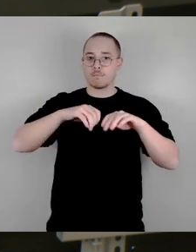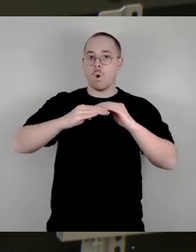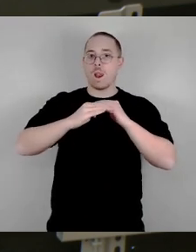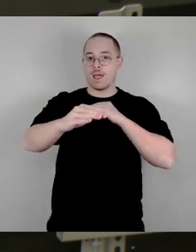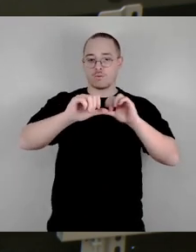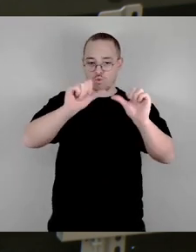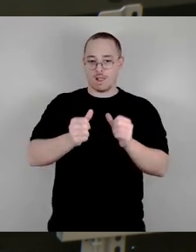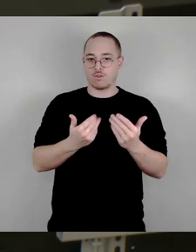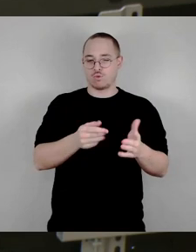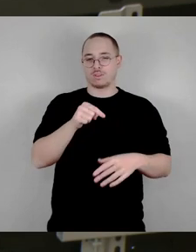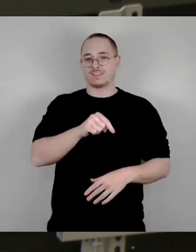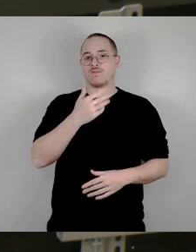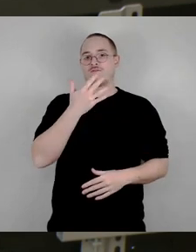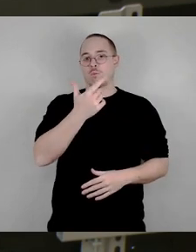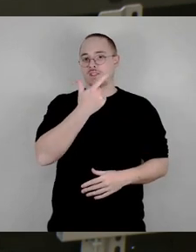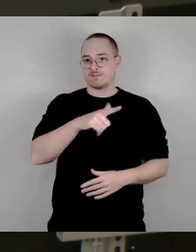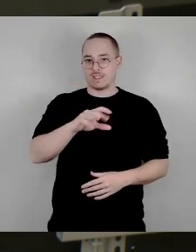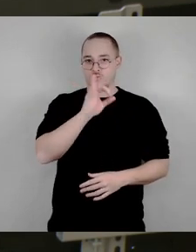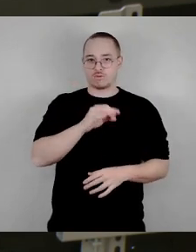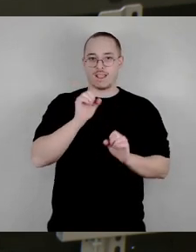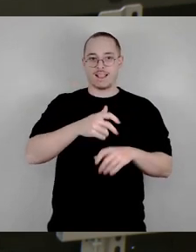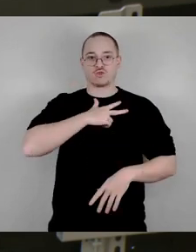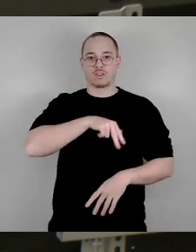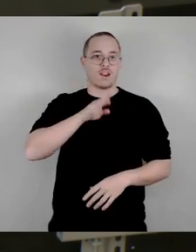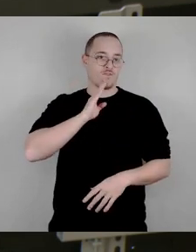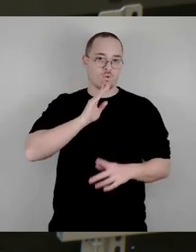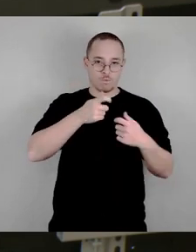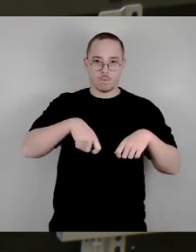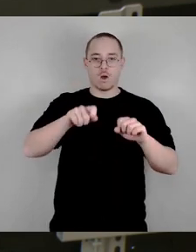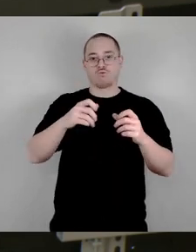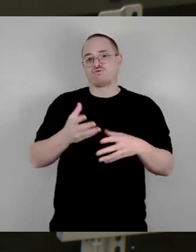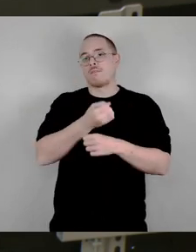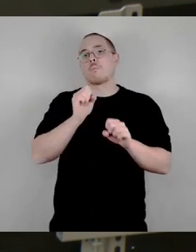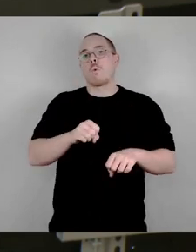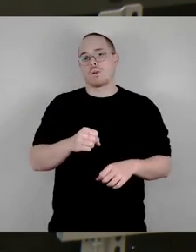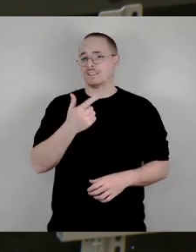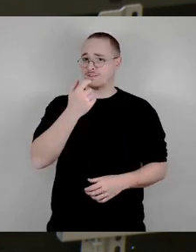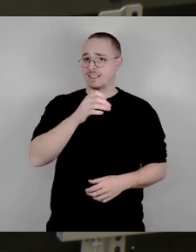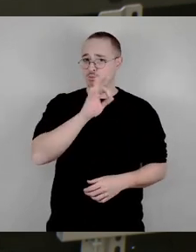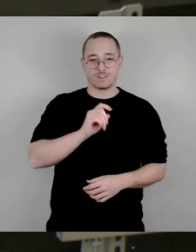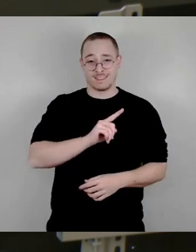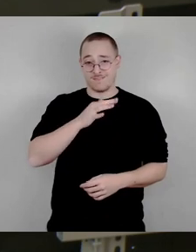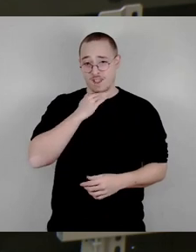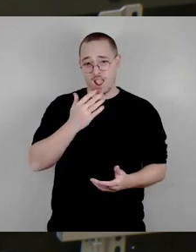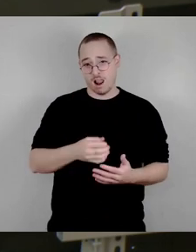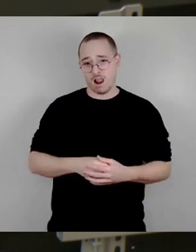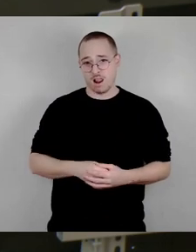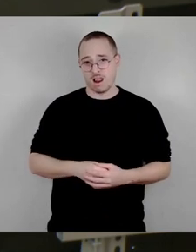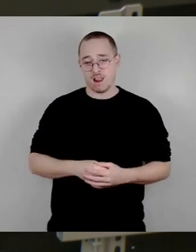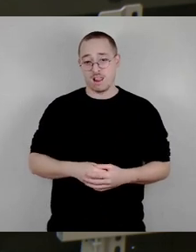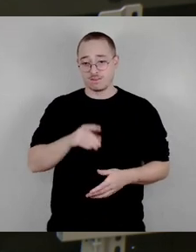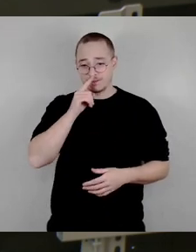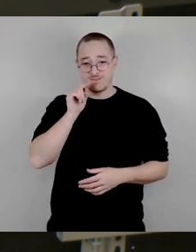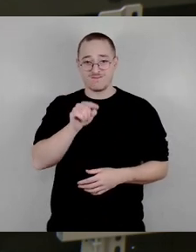Prozent sozialen Wohnungsbau schaffen. 20 Prozent, das ist nicht viel, wenn man preisgünstigen Wohnraum haben